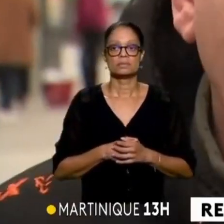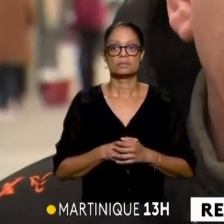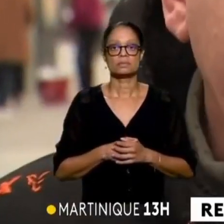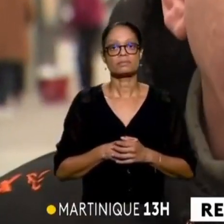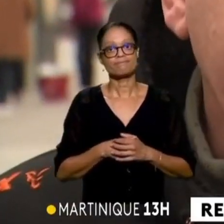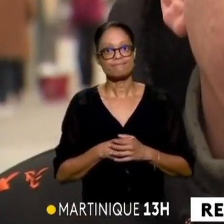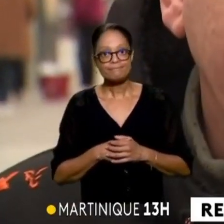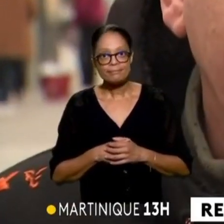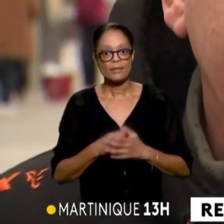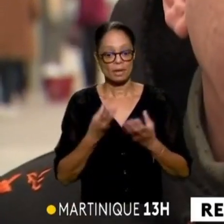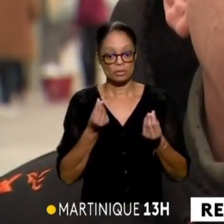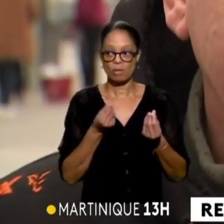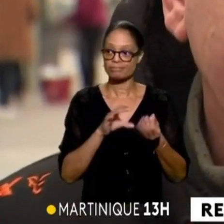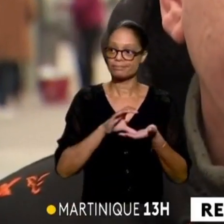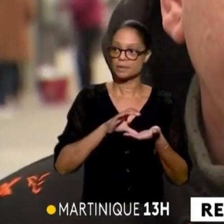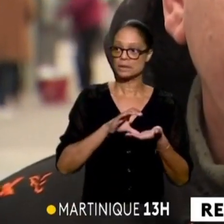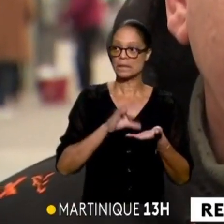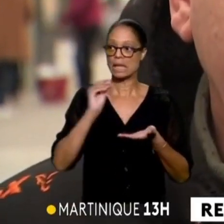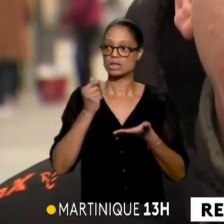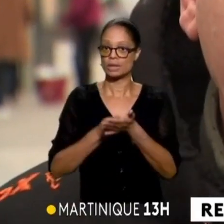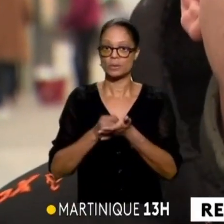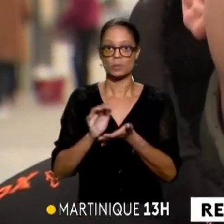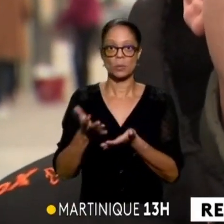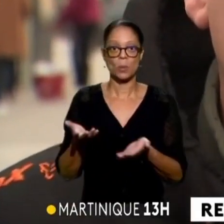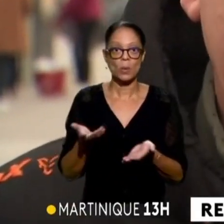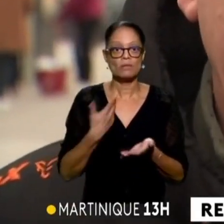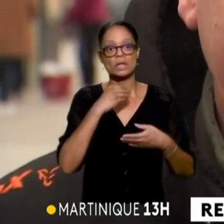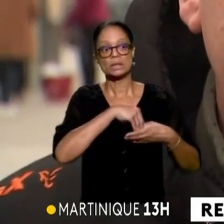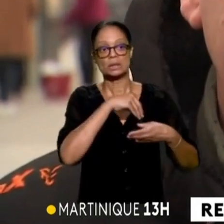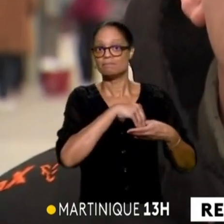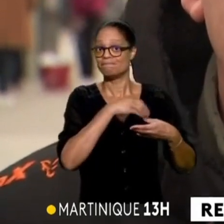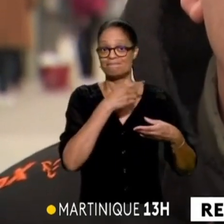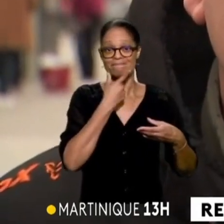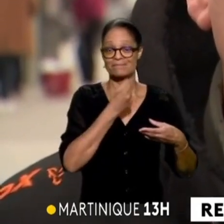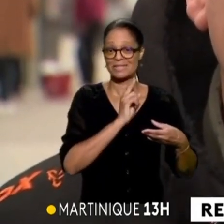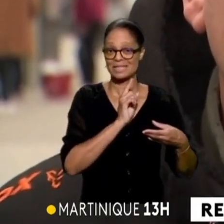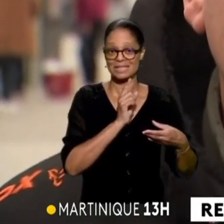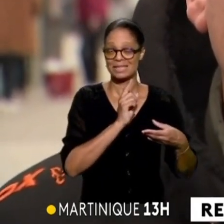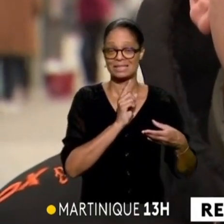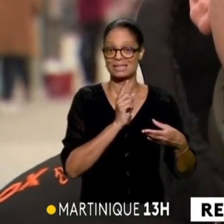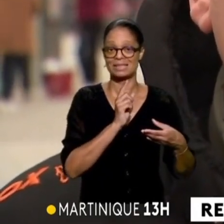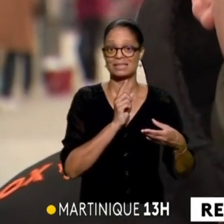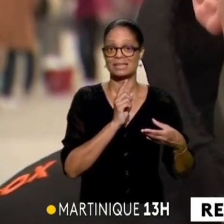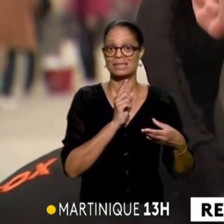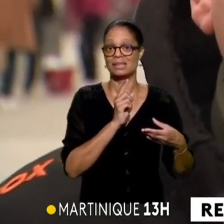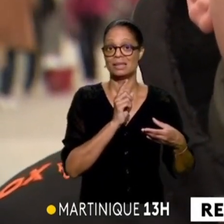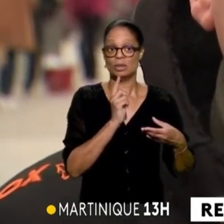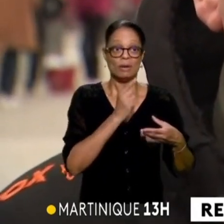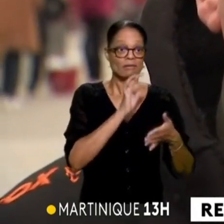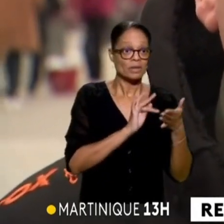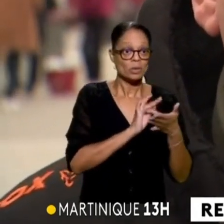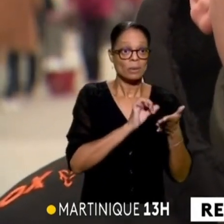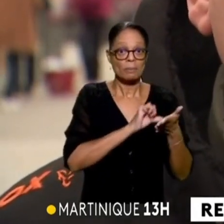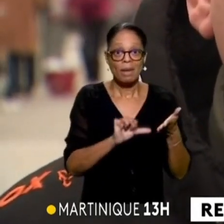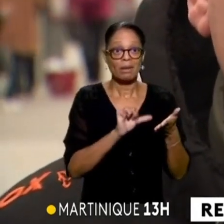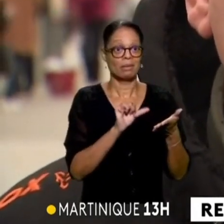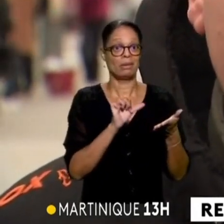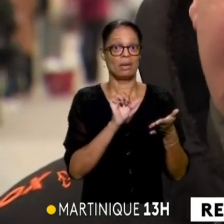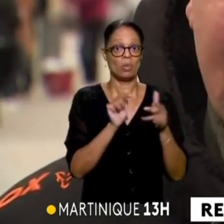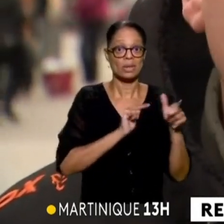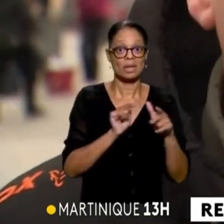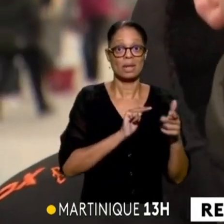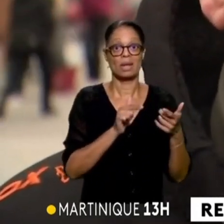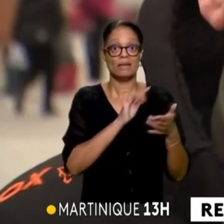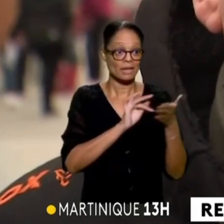Il va falloir les moyens déjà de racheter ces trimestres. Mettre de côté à l'heure actuelle, ce n pas facile. On a tous des factures à payer, des